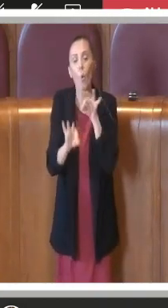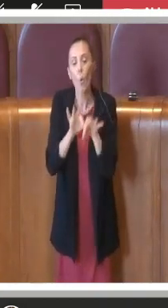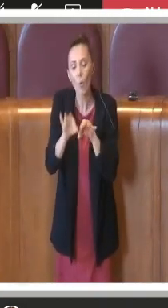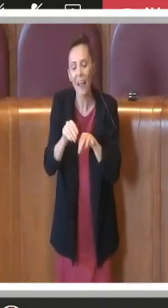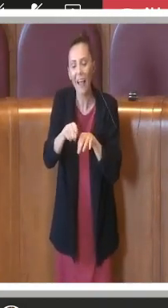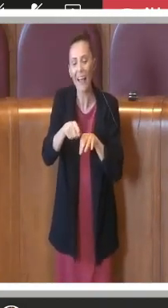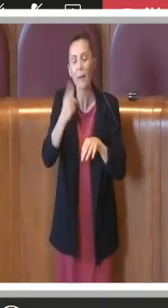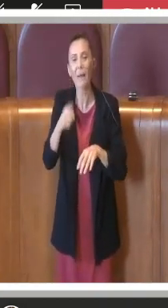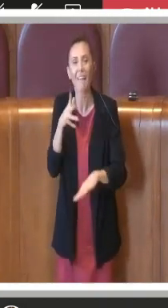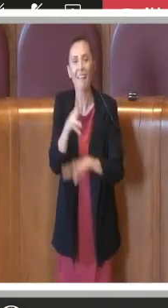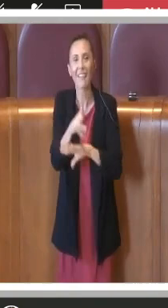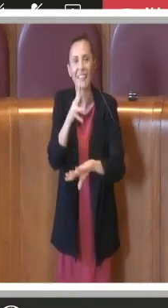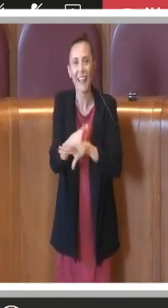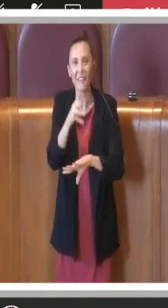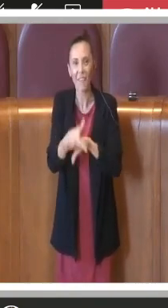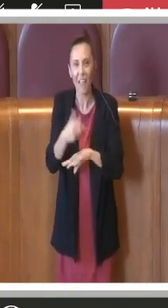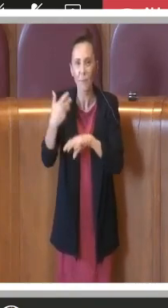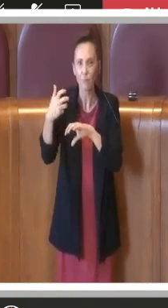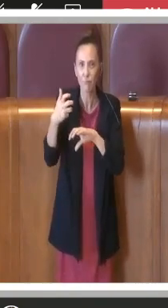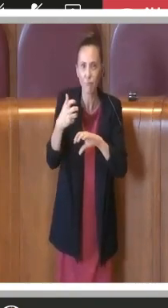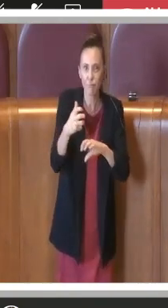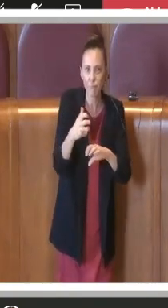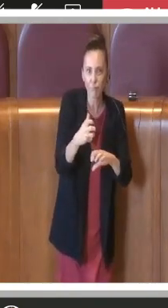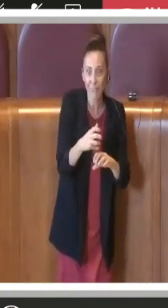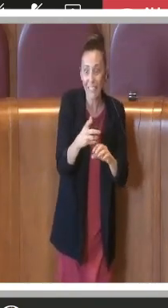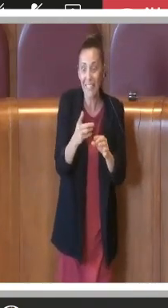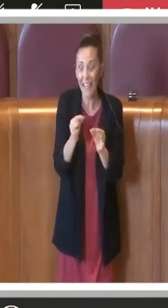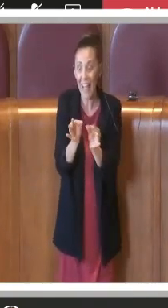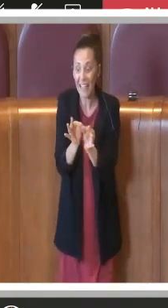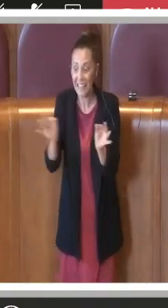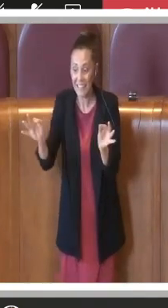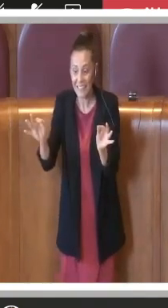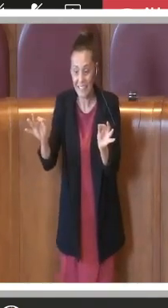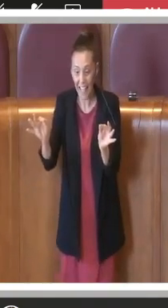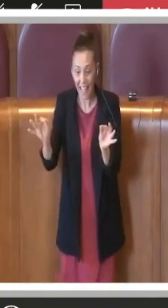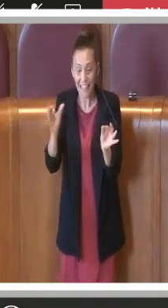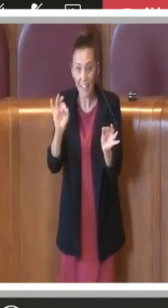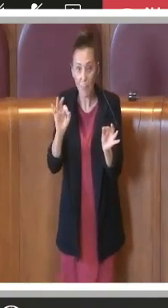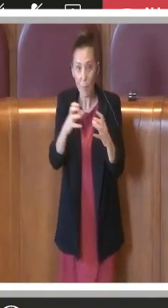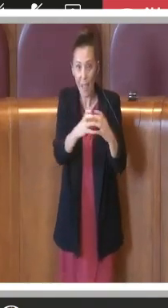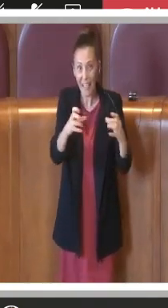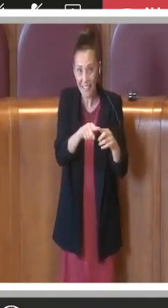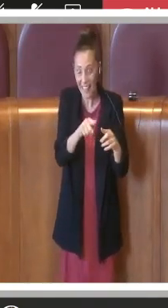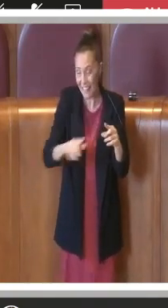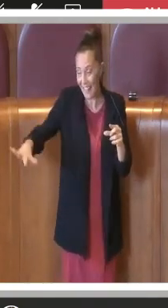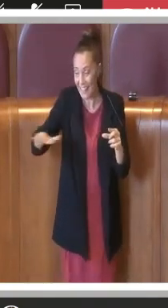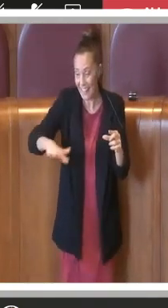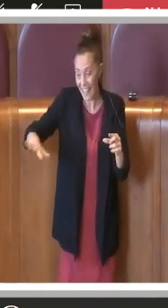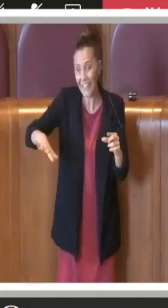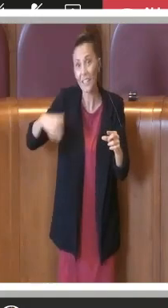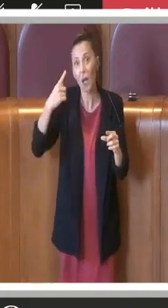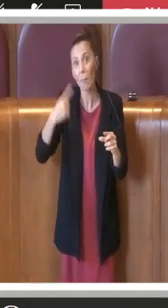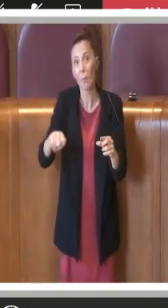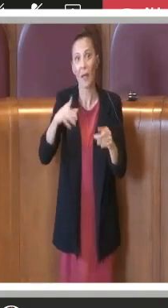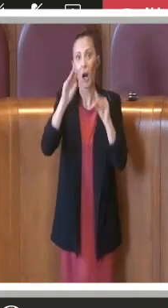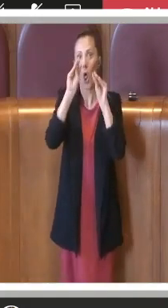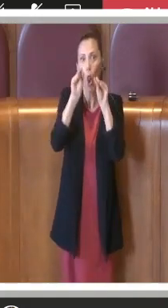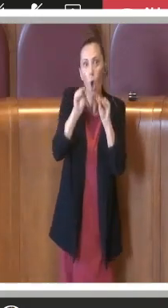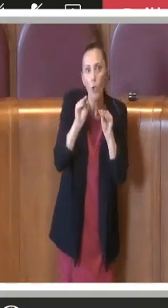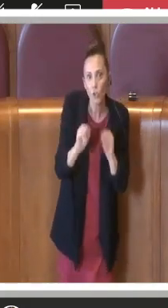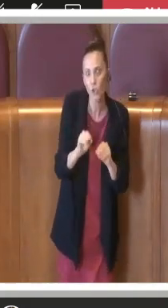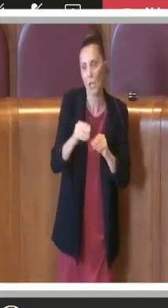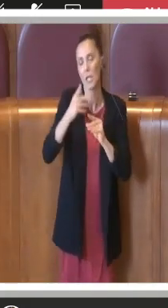ambiti di intervento riducendo le distanze tra azienda ed il territorio, ottimizzando dei processi logistici